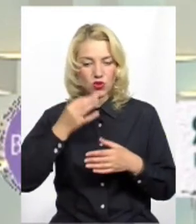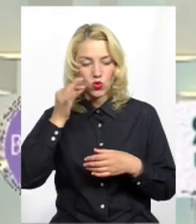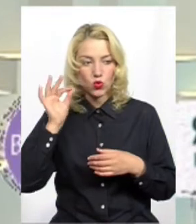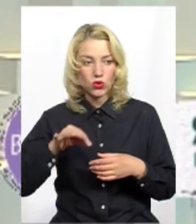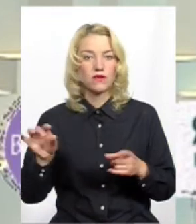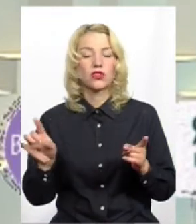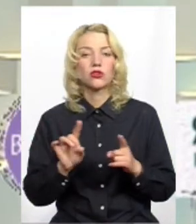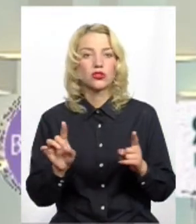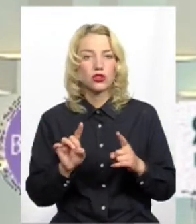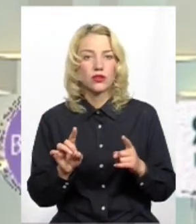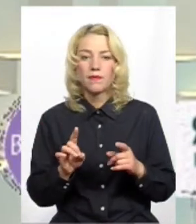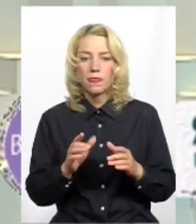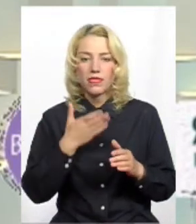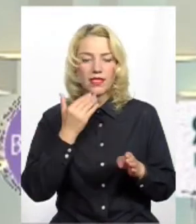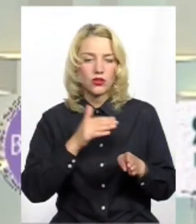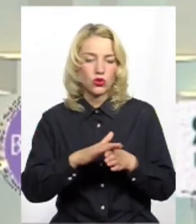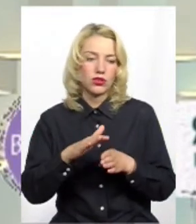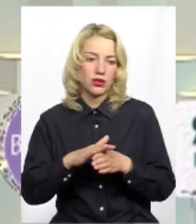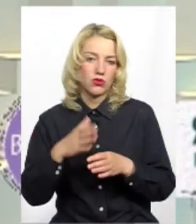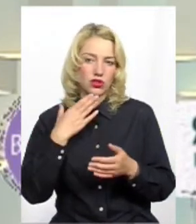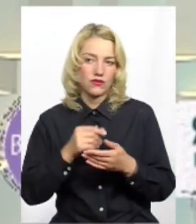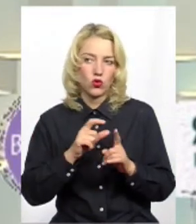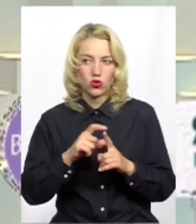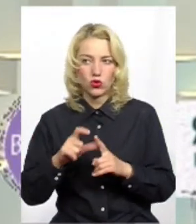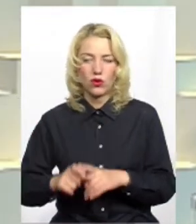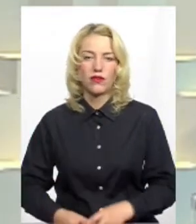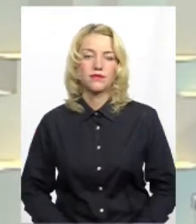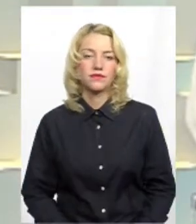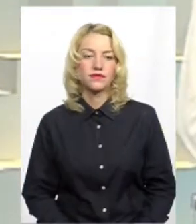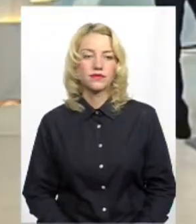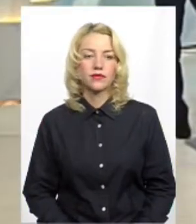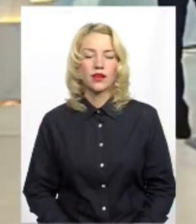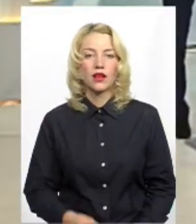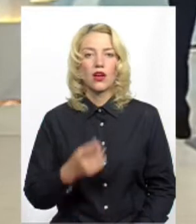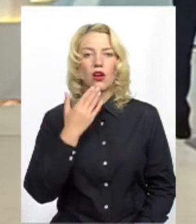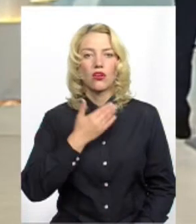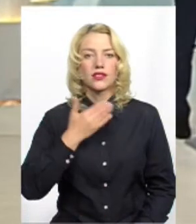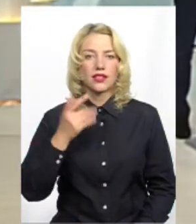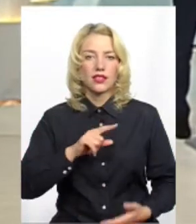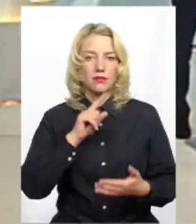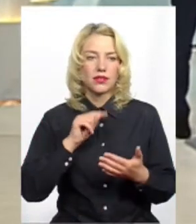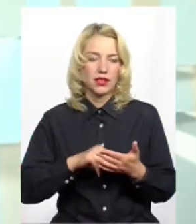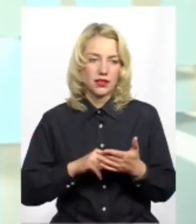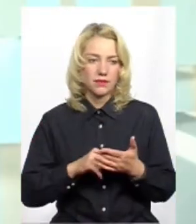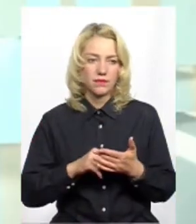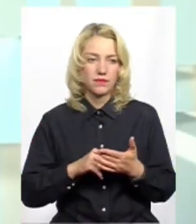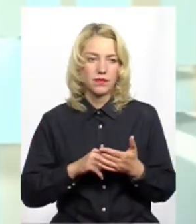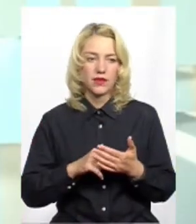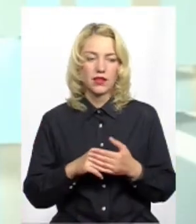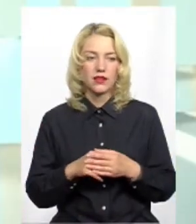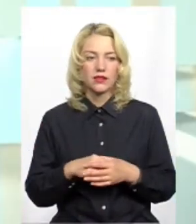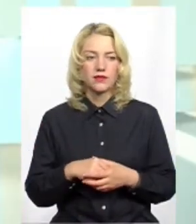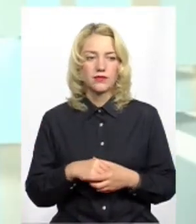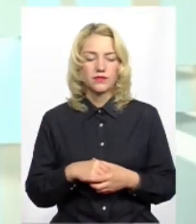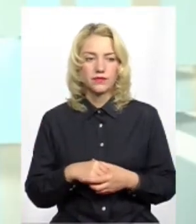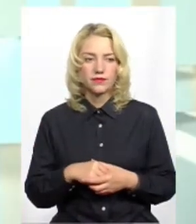бачу, що не дотримують вони свого слова. І останнє запитання від жителів